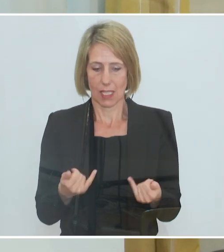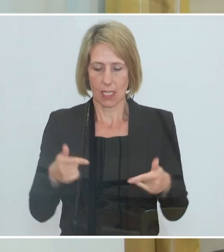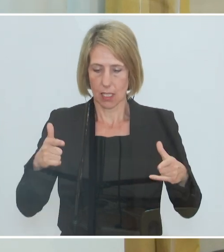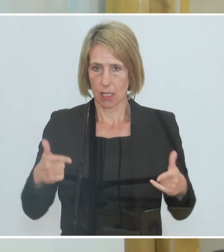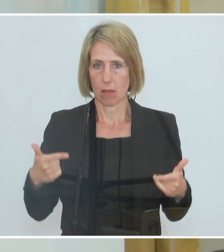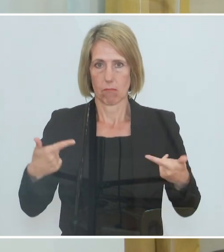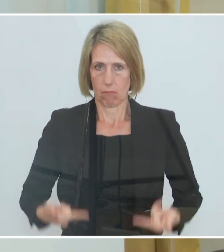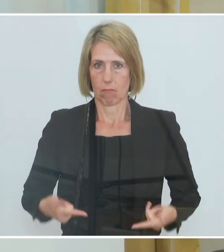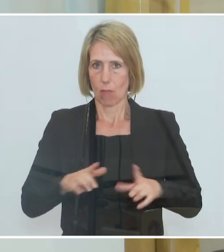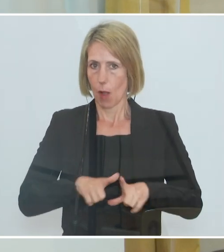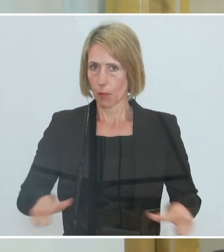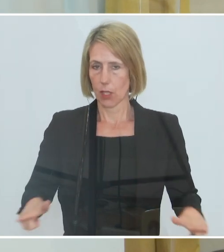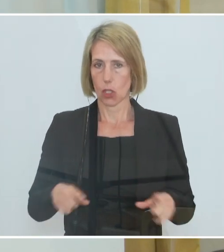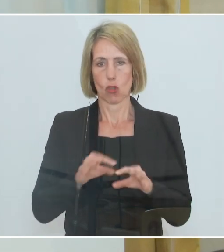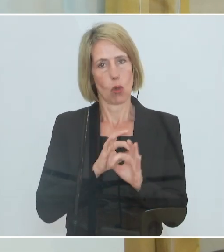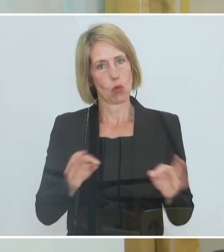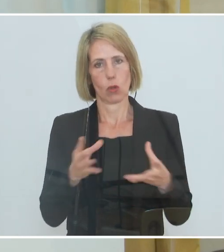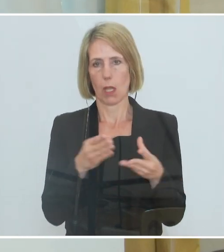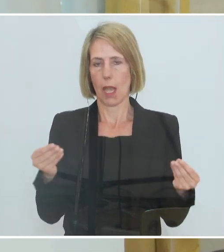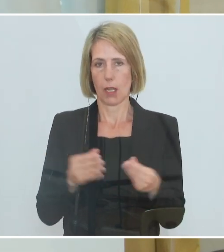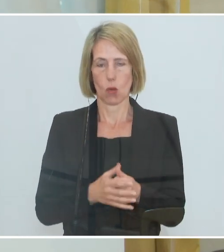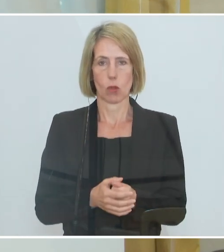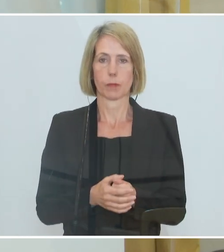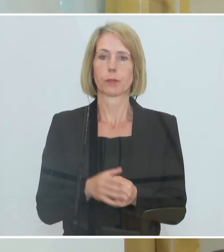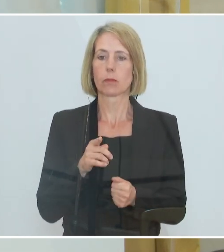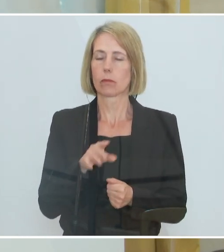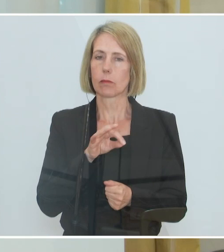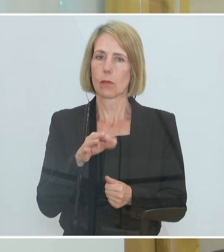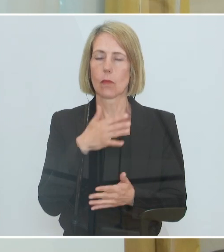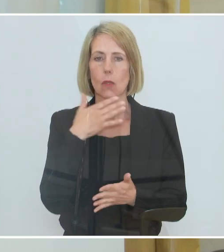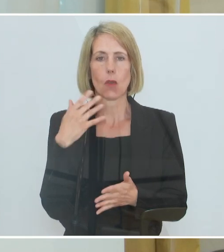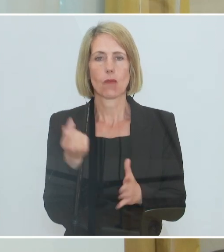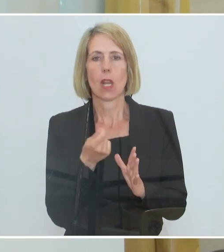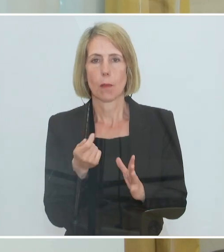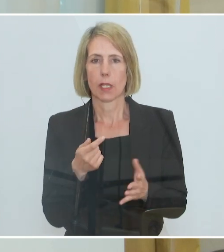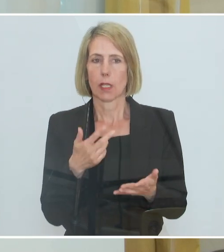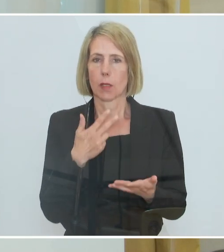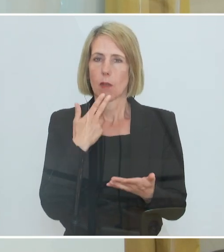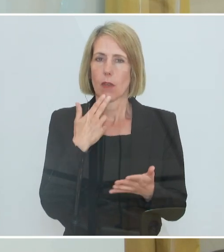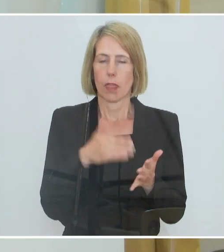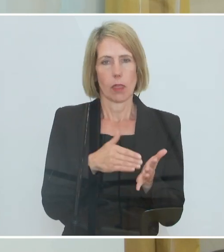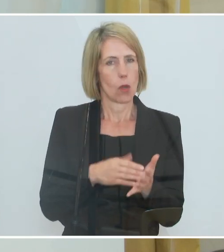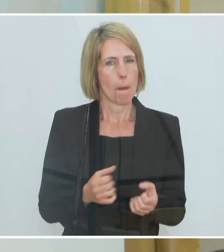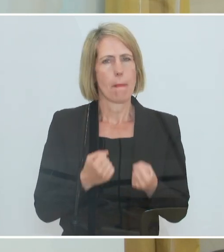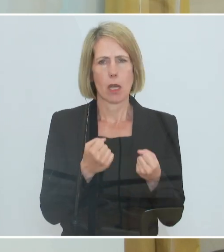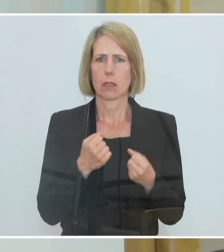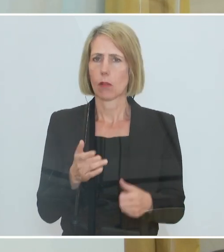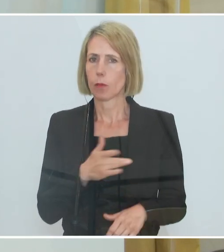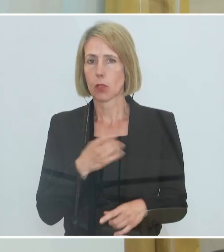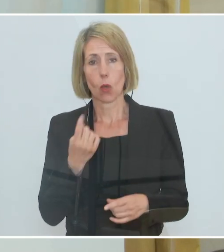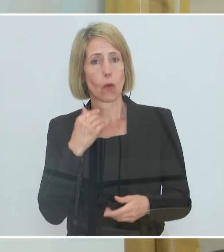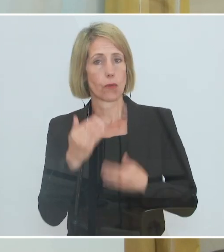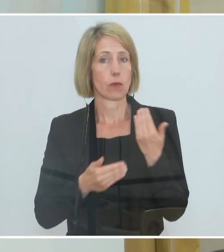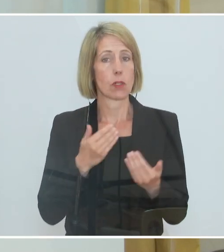Es ist sowohl eine Einigung, die darauf abzielt, dass es viele Betriebe gibt, die nach wie vor massiv betroffen sind von der